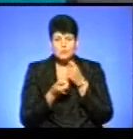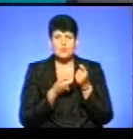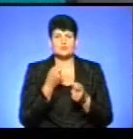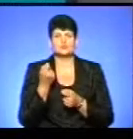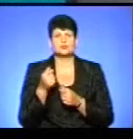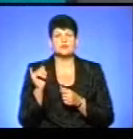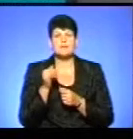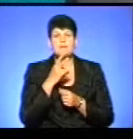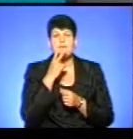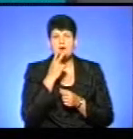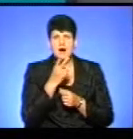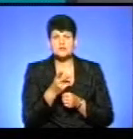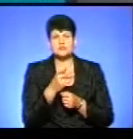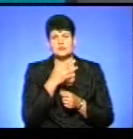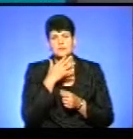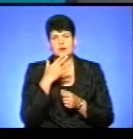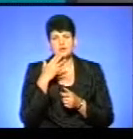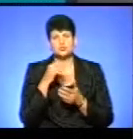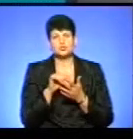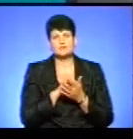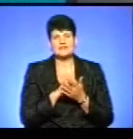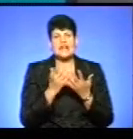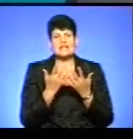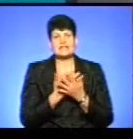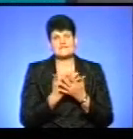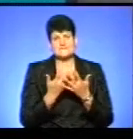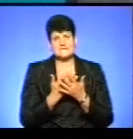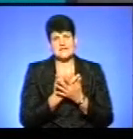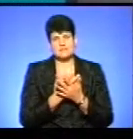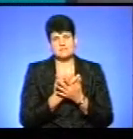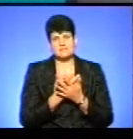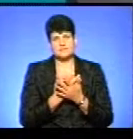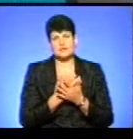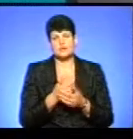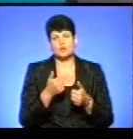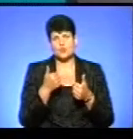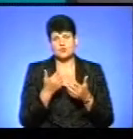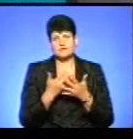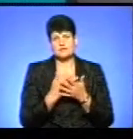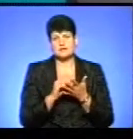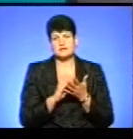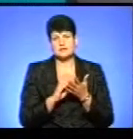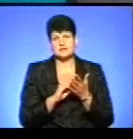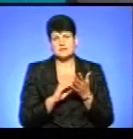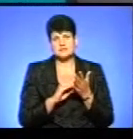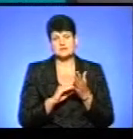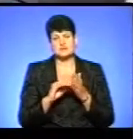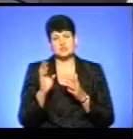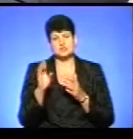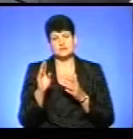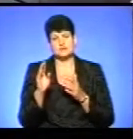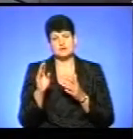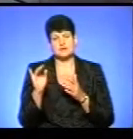бачила не один документальний фільм, також дуже хороший фільм відзняли «National Geographic»,